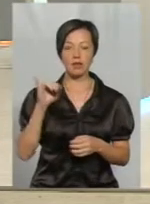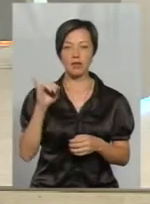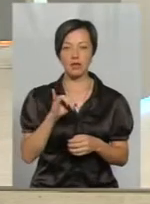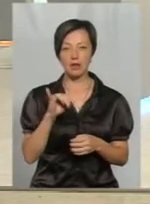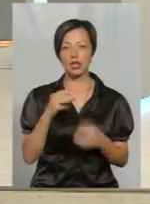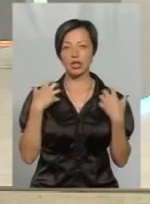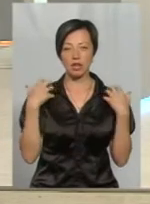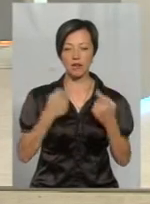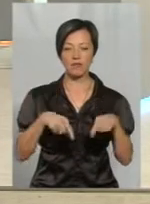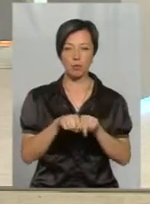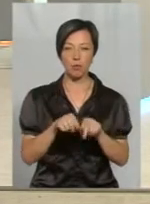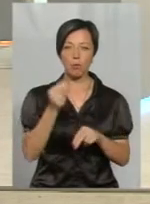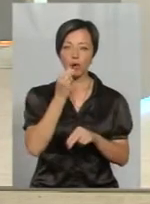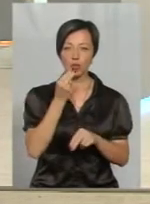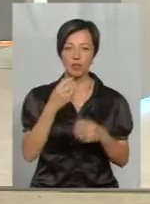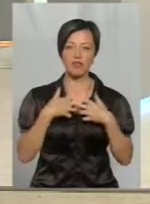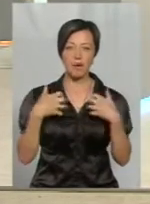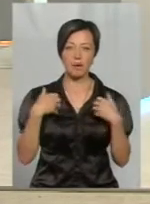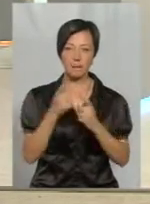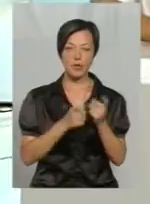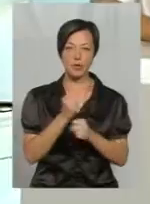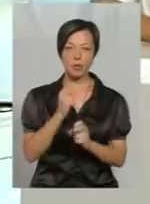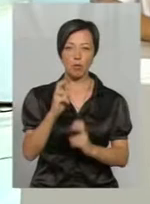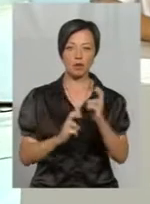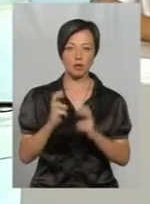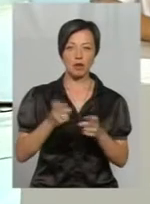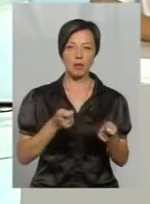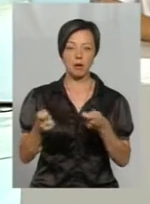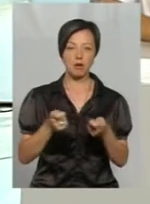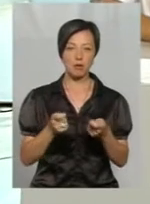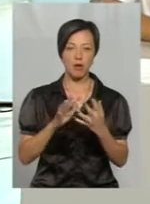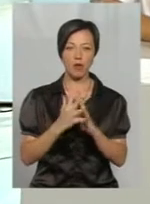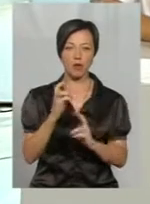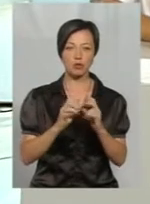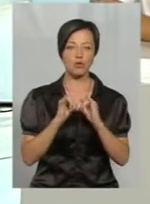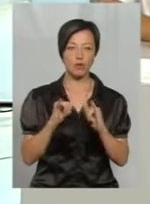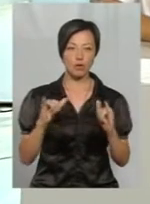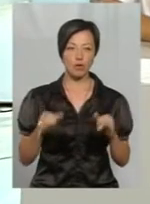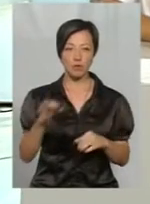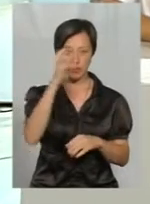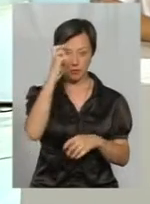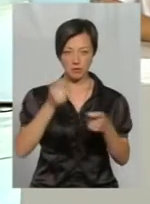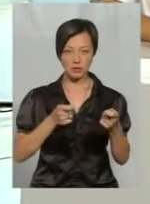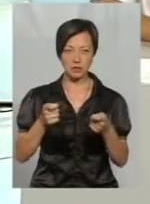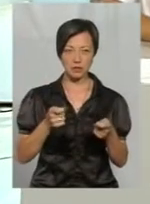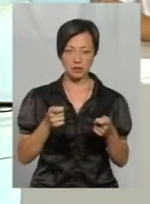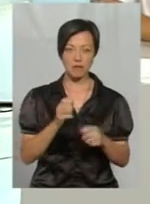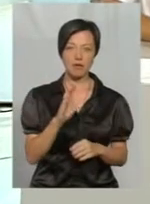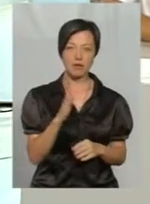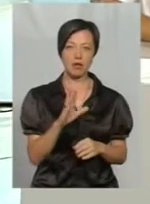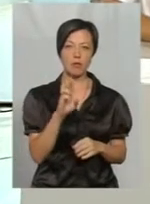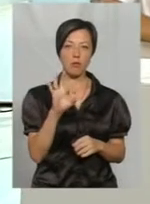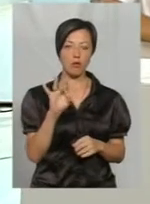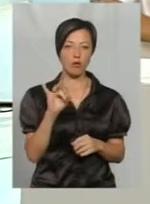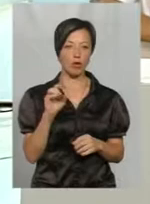продуктів тваринництва, переробної та харчової промисловості Департаменту агропромислового розвитку обласної державної адміністрації Василем